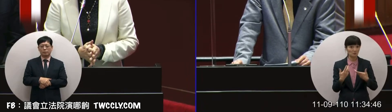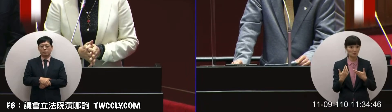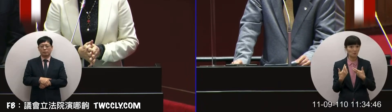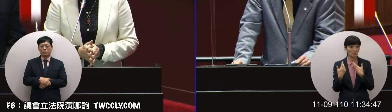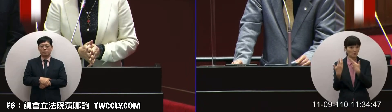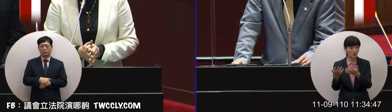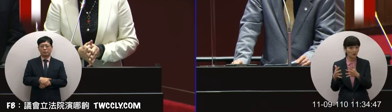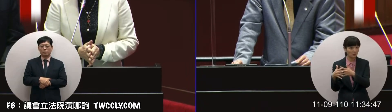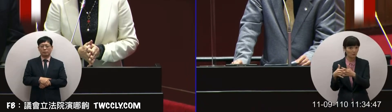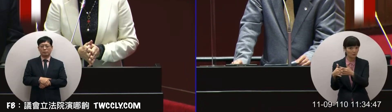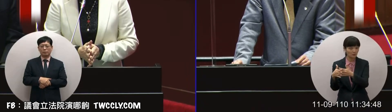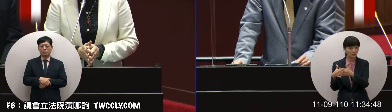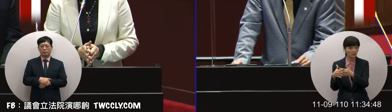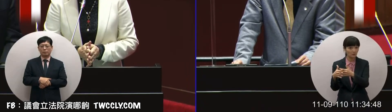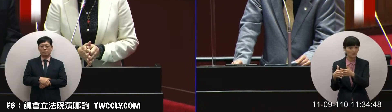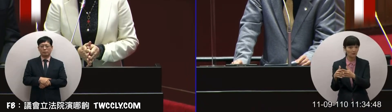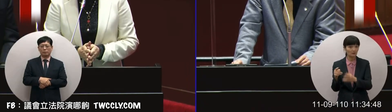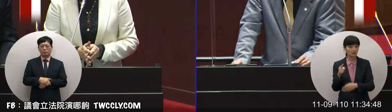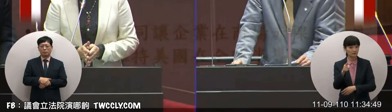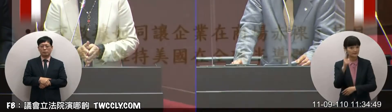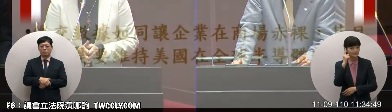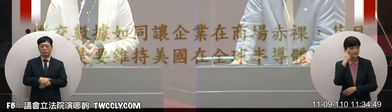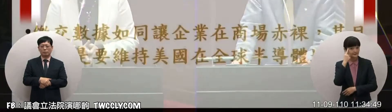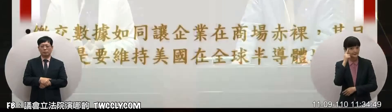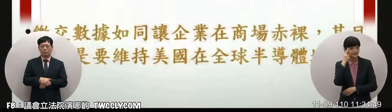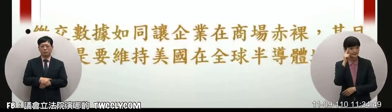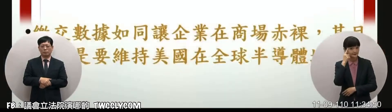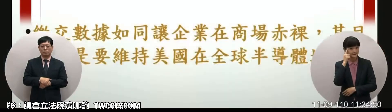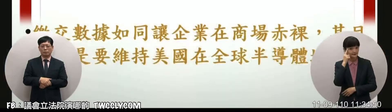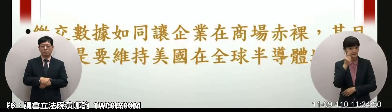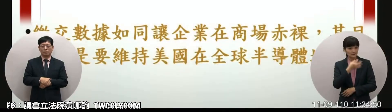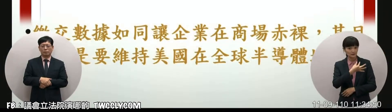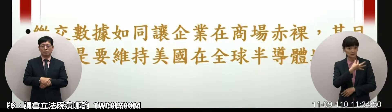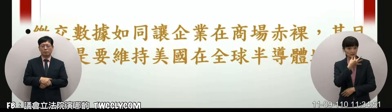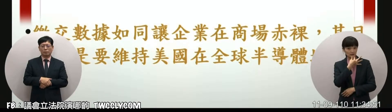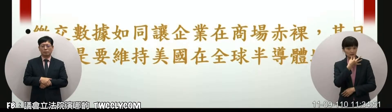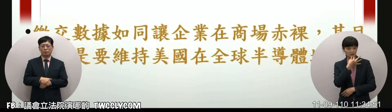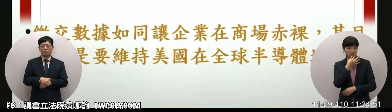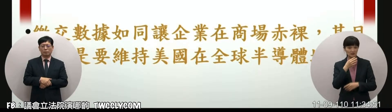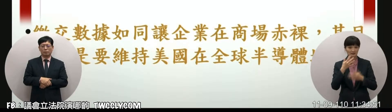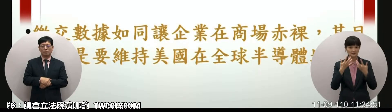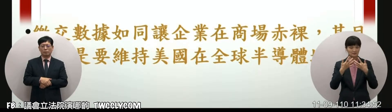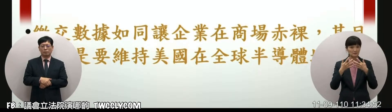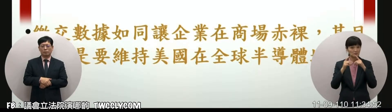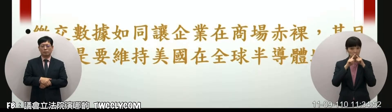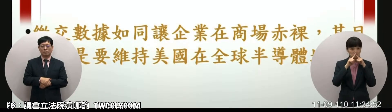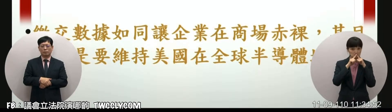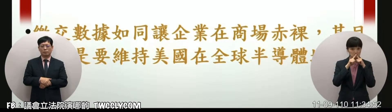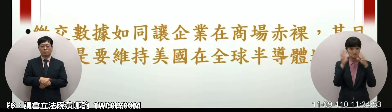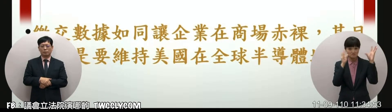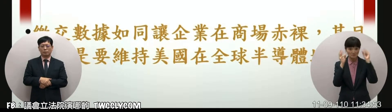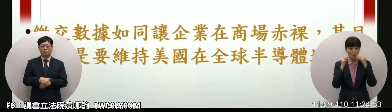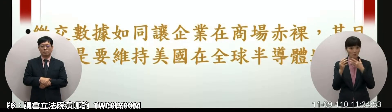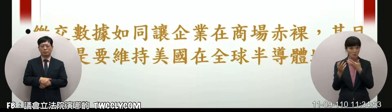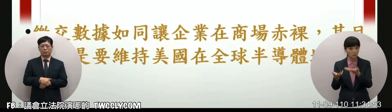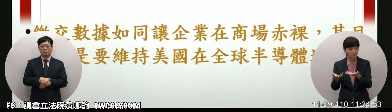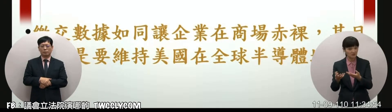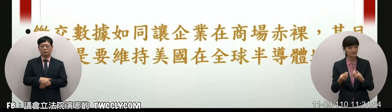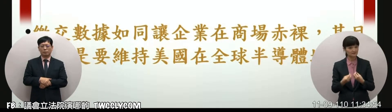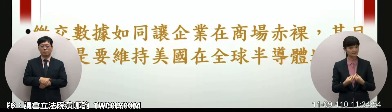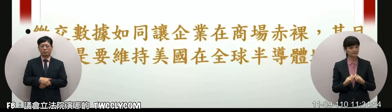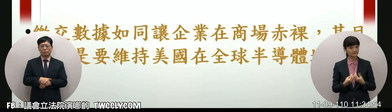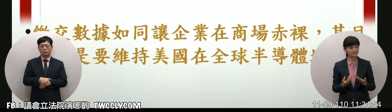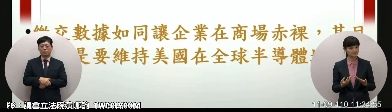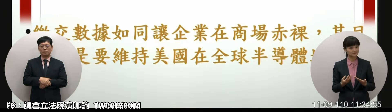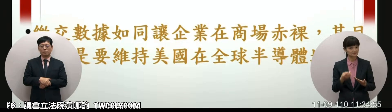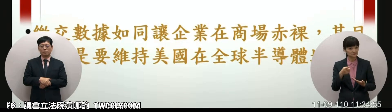我只注意你一個問題你在講話的時候你不說美國必須是交商業